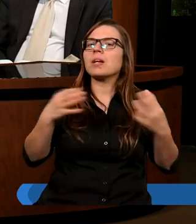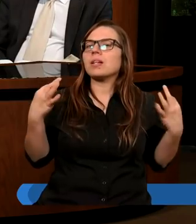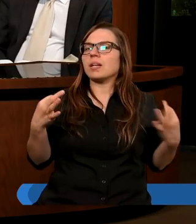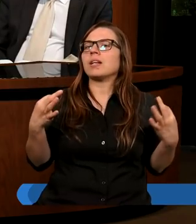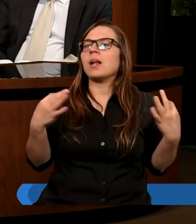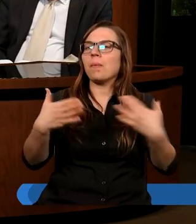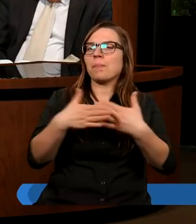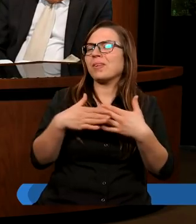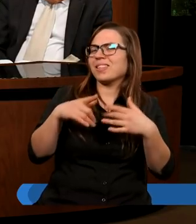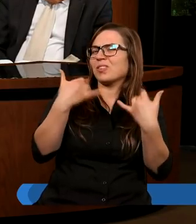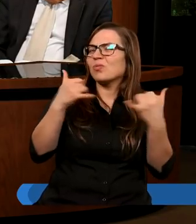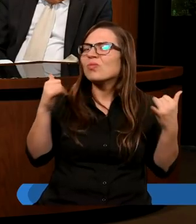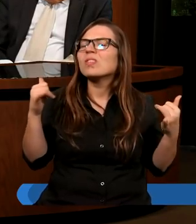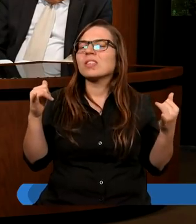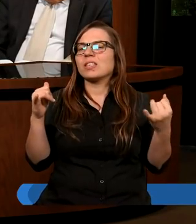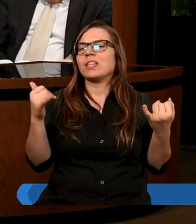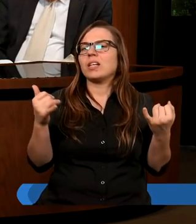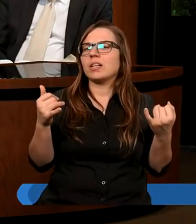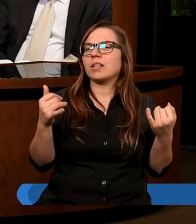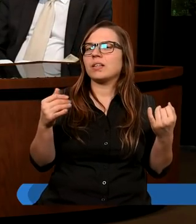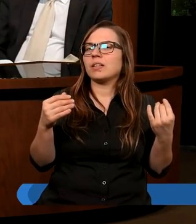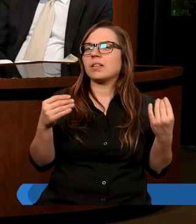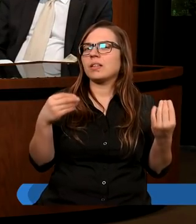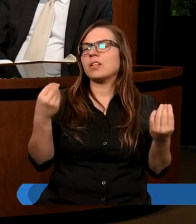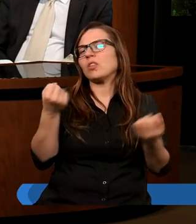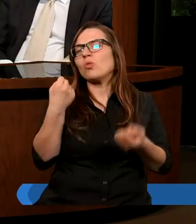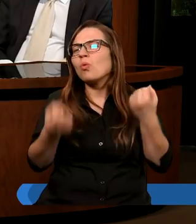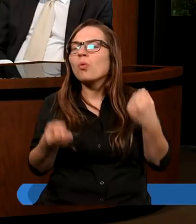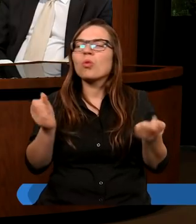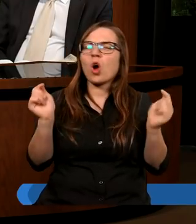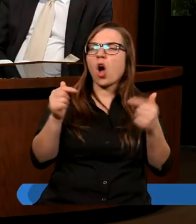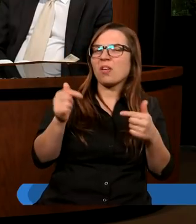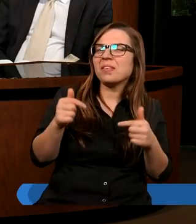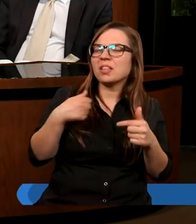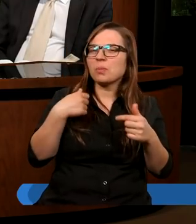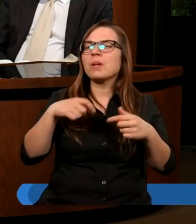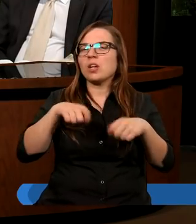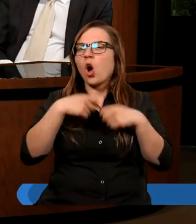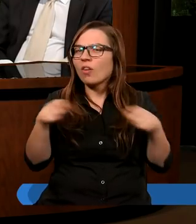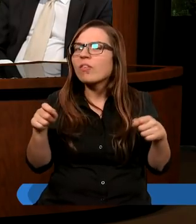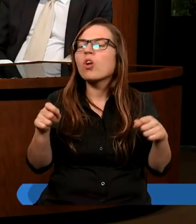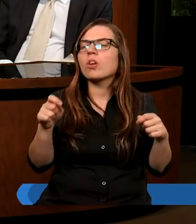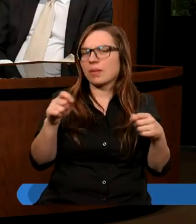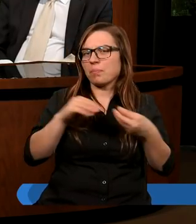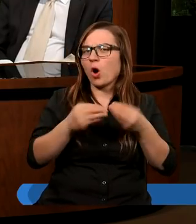rozwiązywaniu pewnych trudności, konfliktów, problemów,